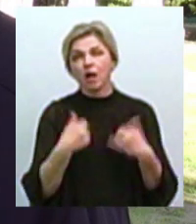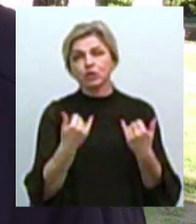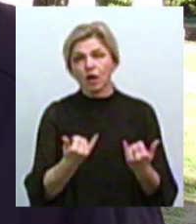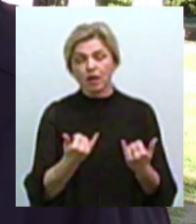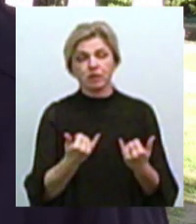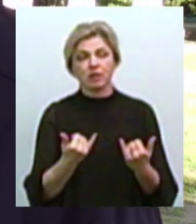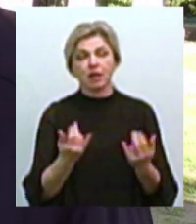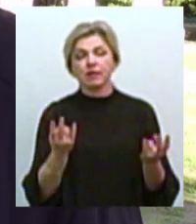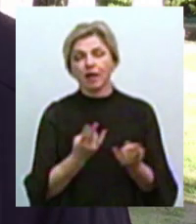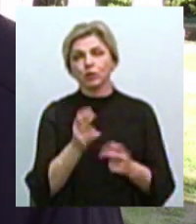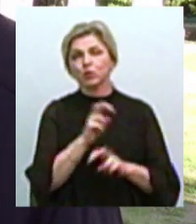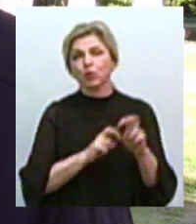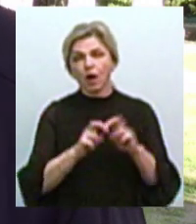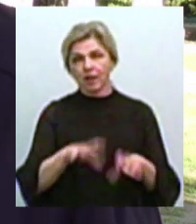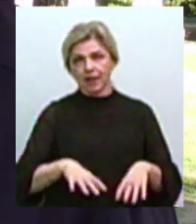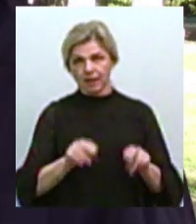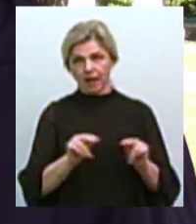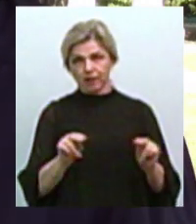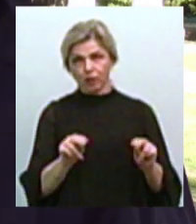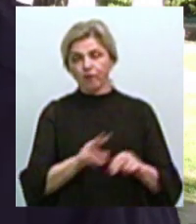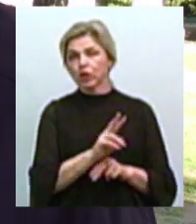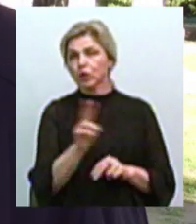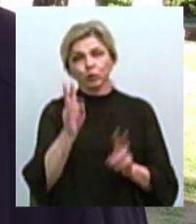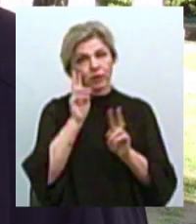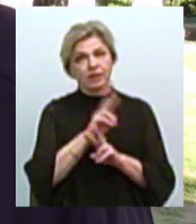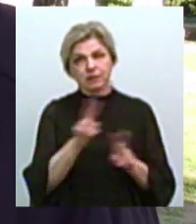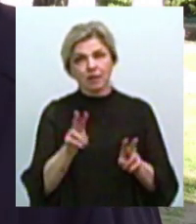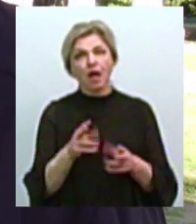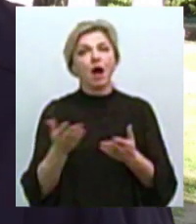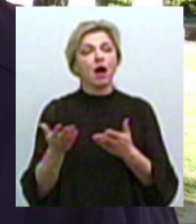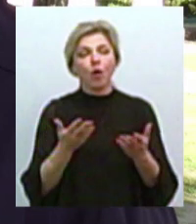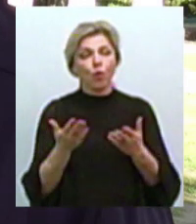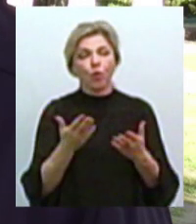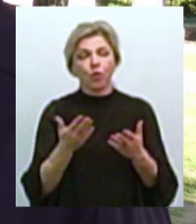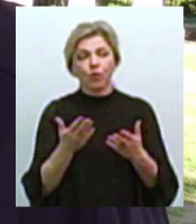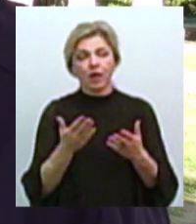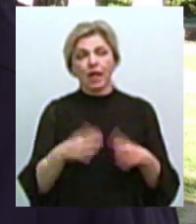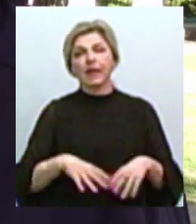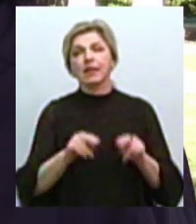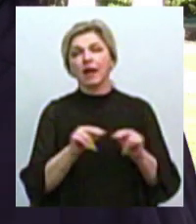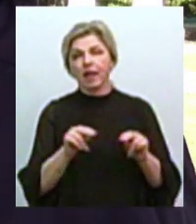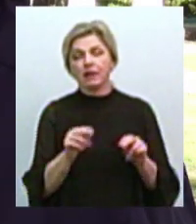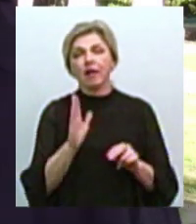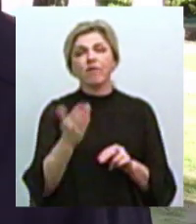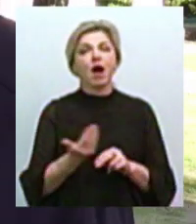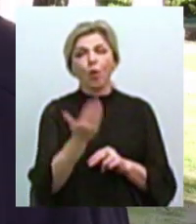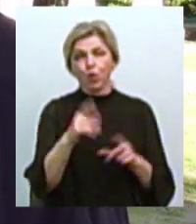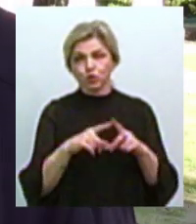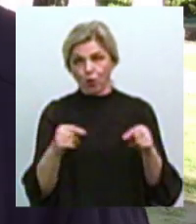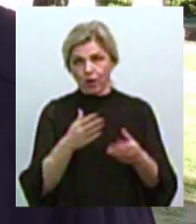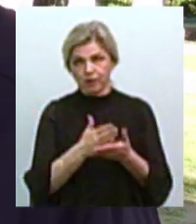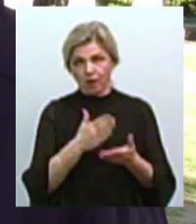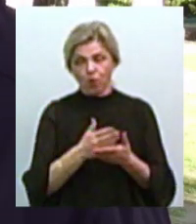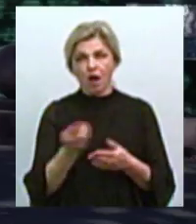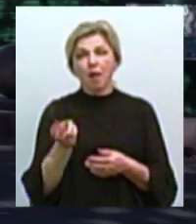відповідно, треба шукати тренерів. Ніхто не знає, де який тренер, у якій він в школі знаходиться відповідно. Приходять